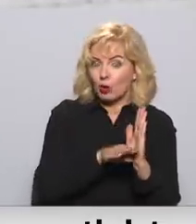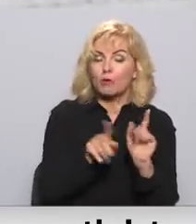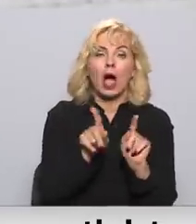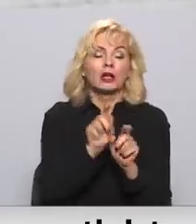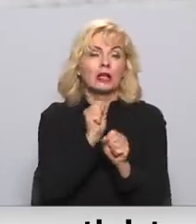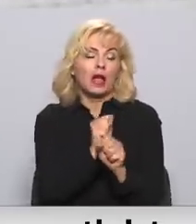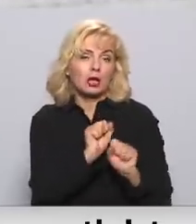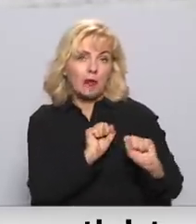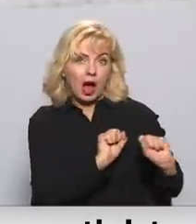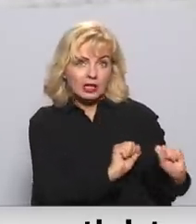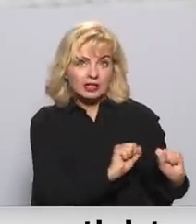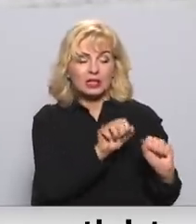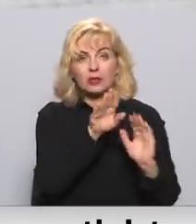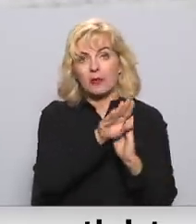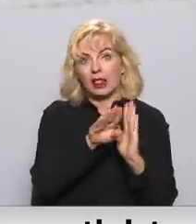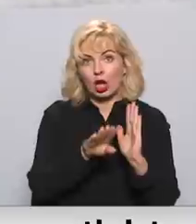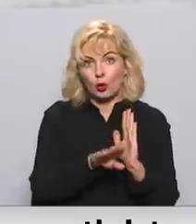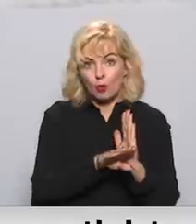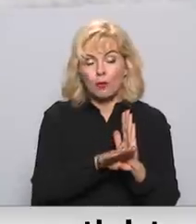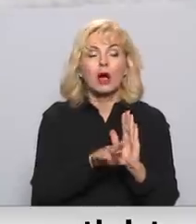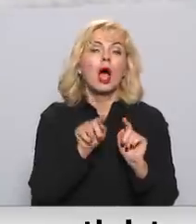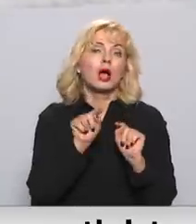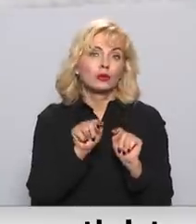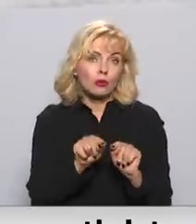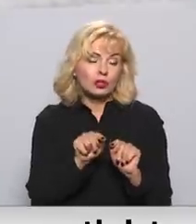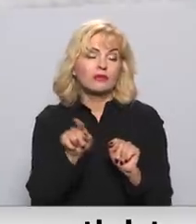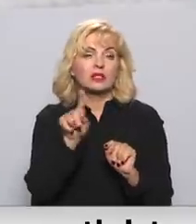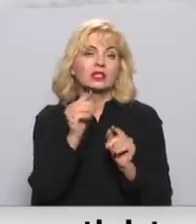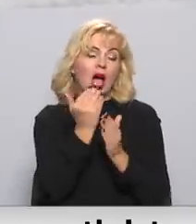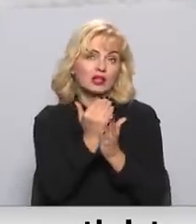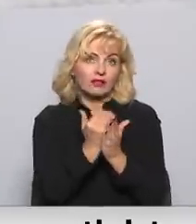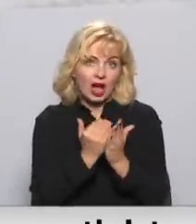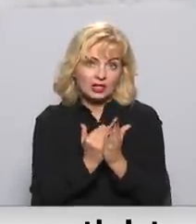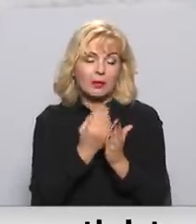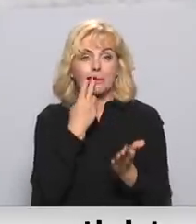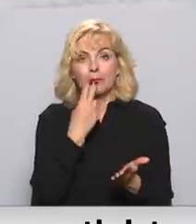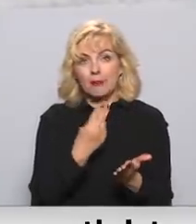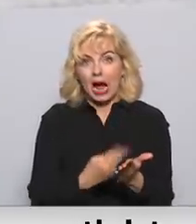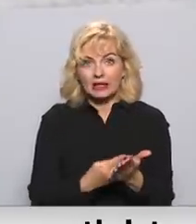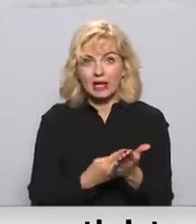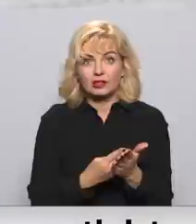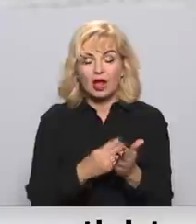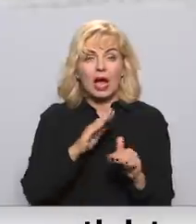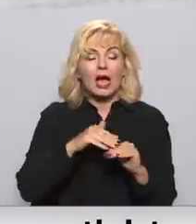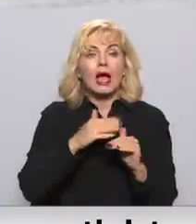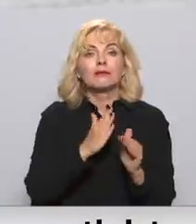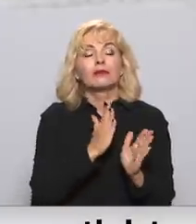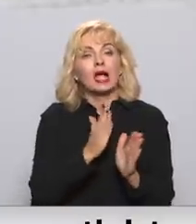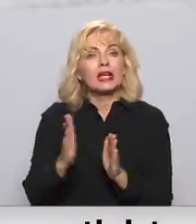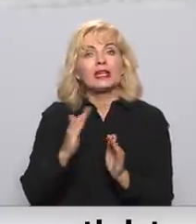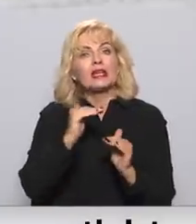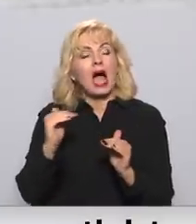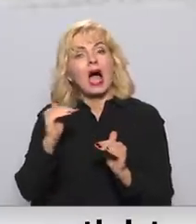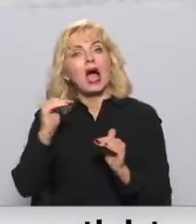aizsardzības likumu. Līdz ar to arī ar satversmi, jo tā paredz arī tādu hirārķisku kārtību.